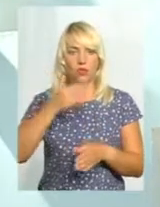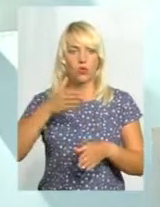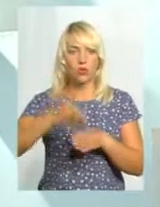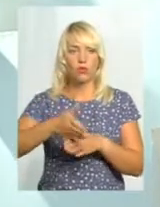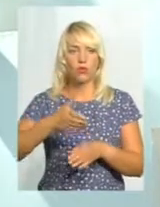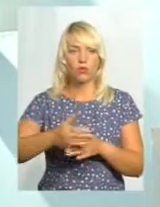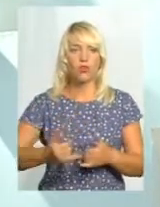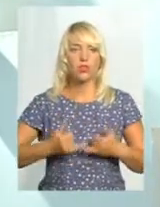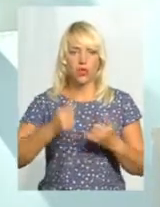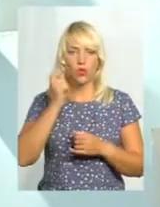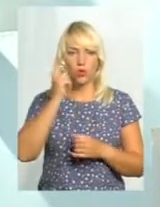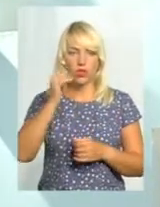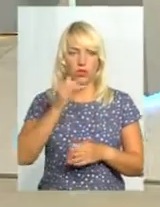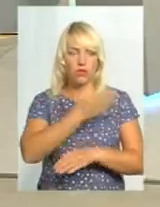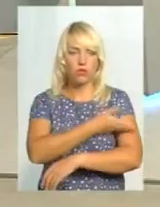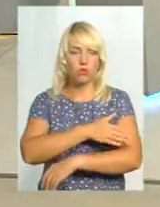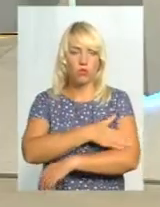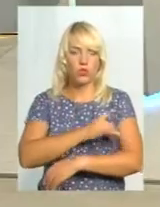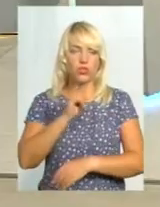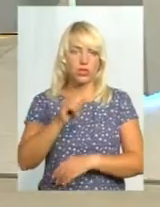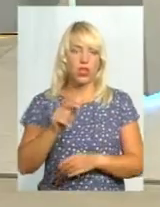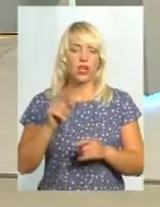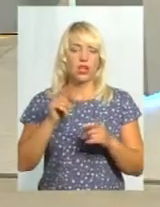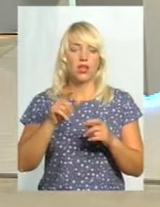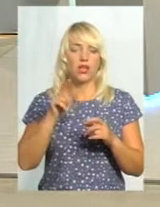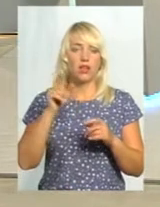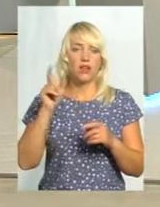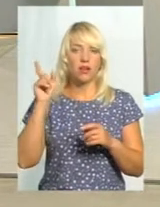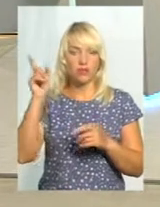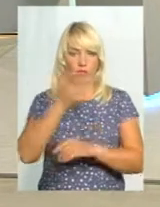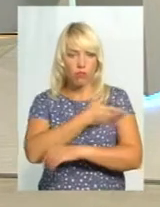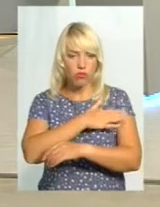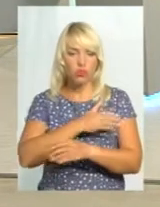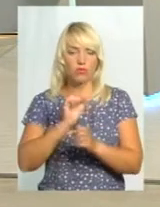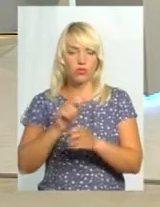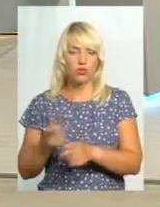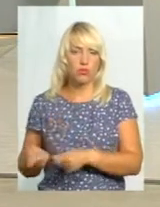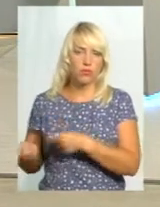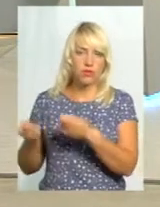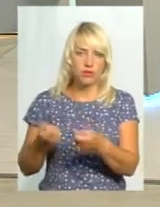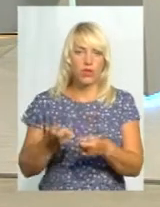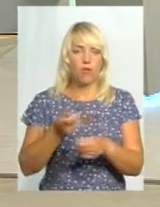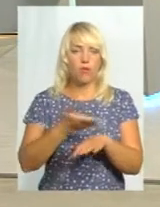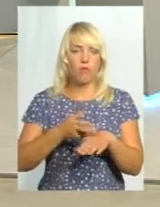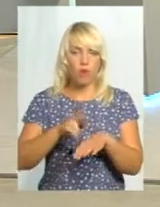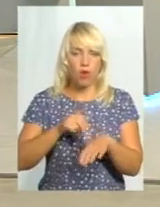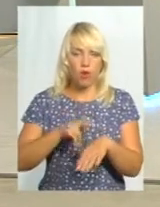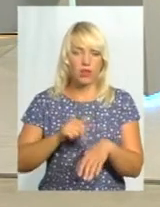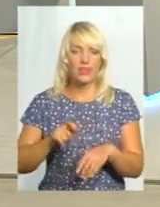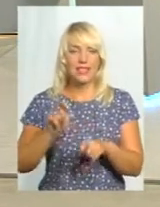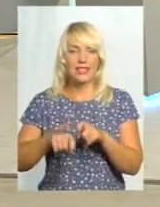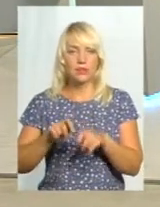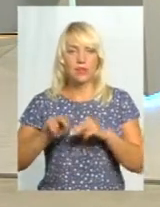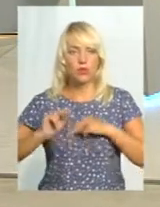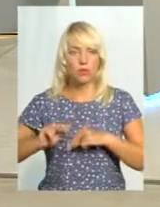для українців в Польщі. Тоді вони зможуть когось прислати. Тоді приїжджає вже поліція на місце, приїжджає інспекція праці,